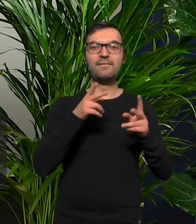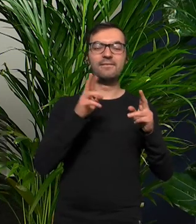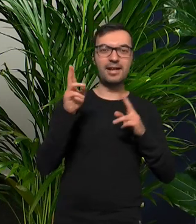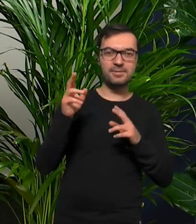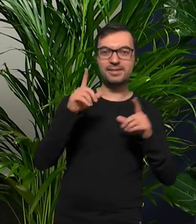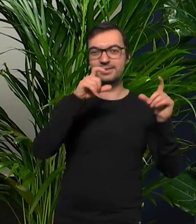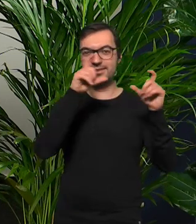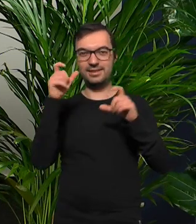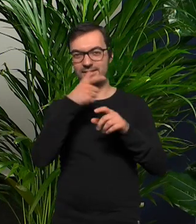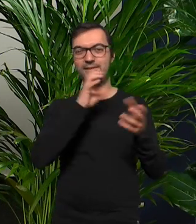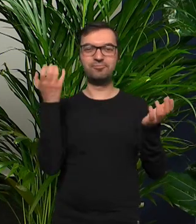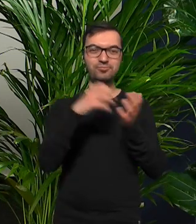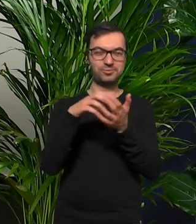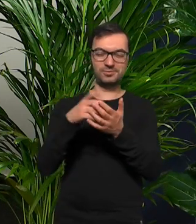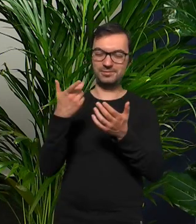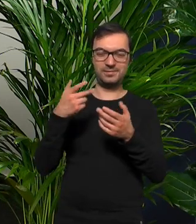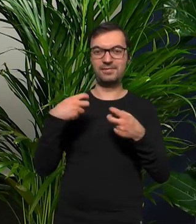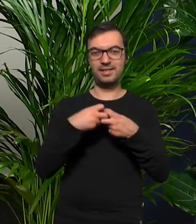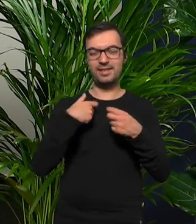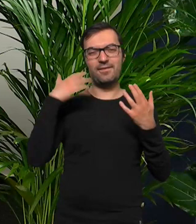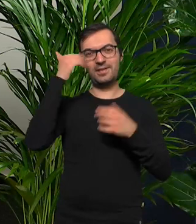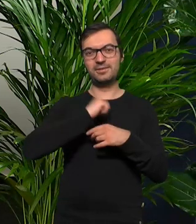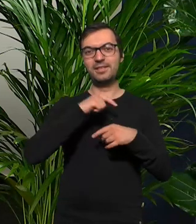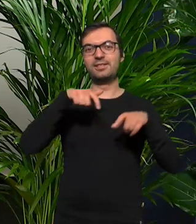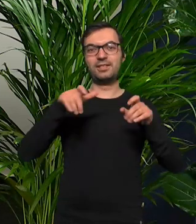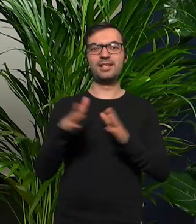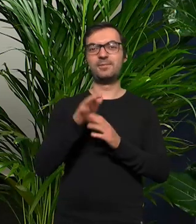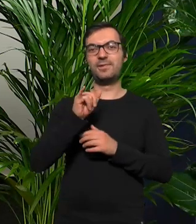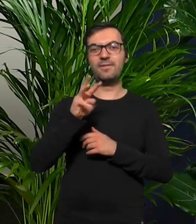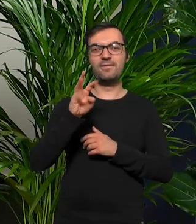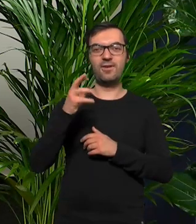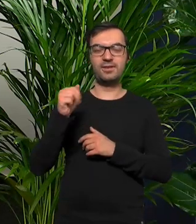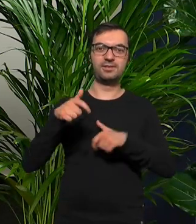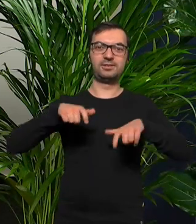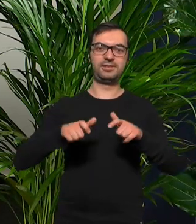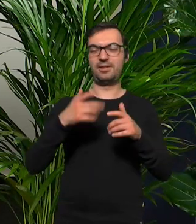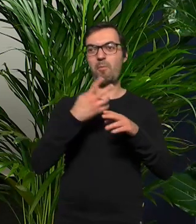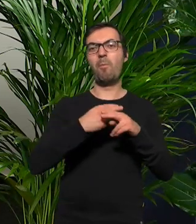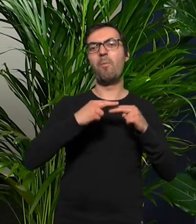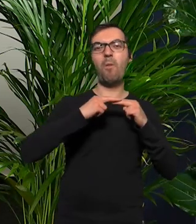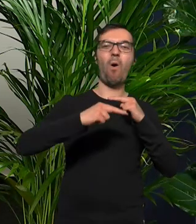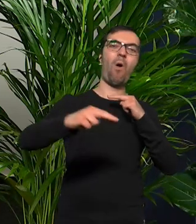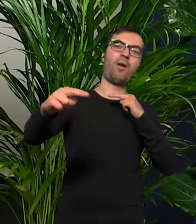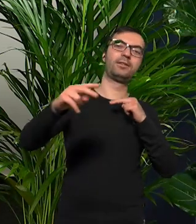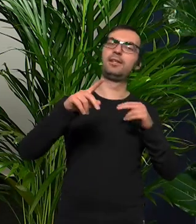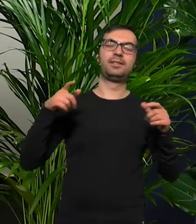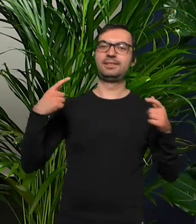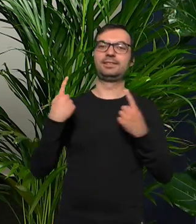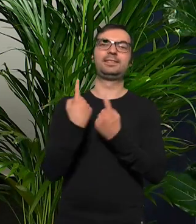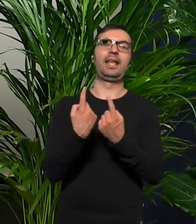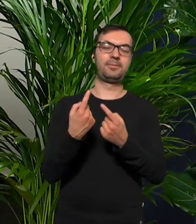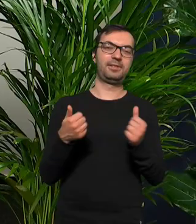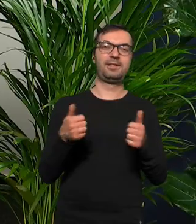fragmentów zdjęć które zamieszczasz gdzieś wyobrażam sobie że siedzicie z Iwoną tak wśród jakichś pól odcięci od oznak